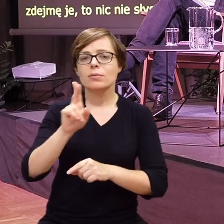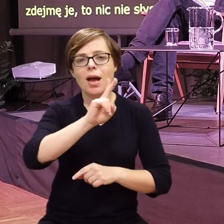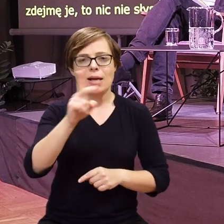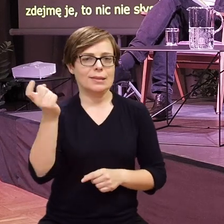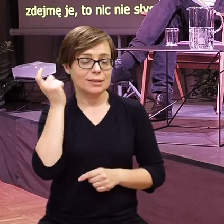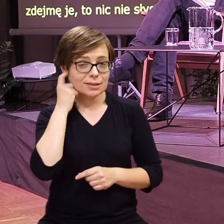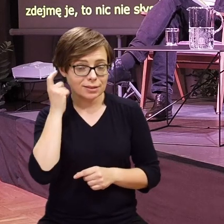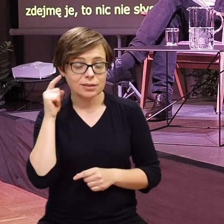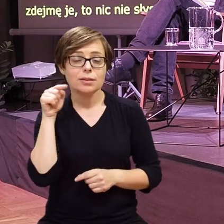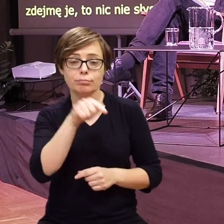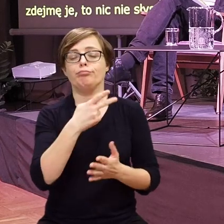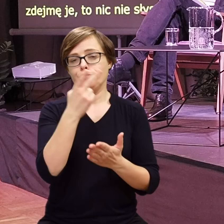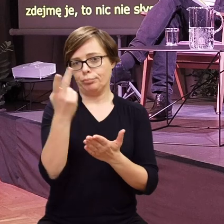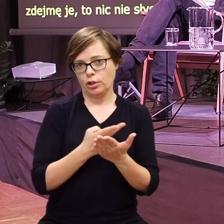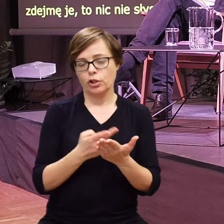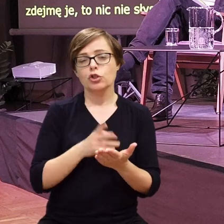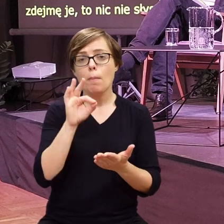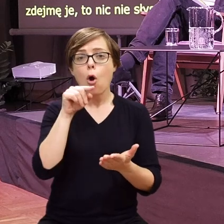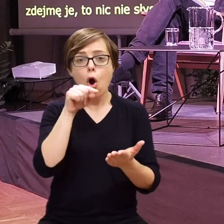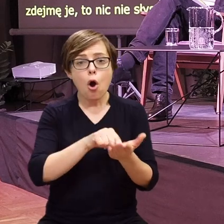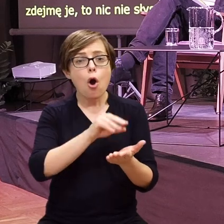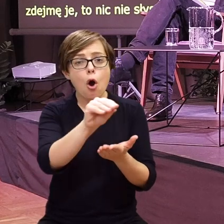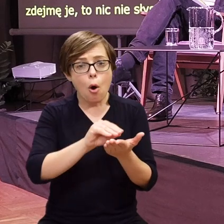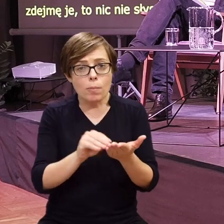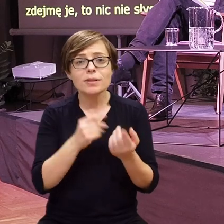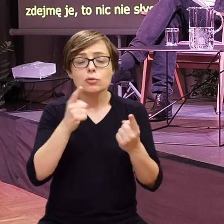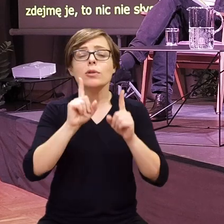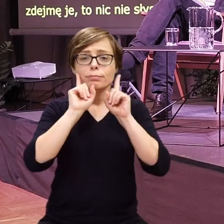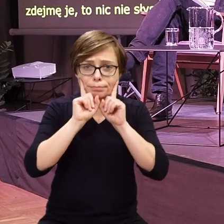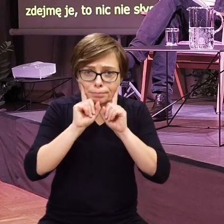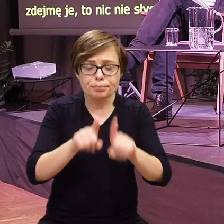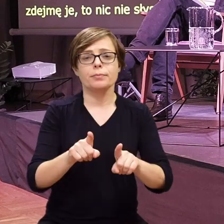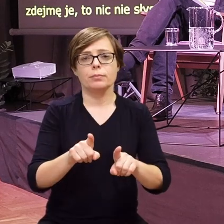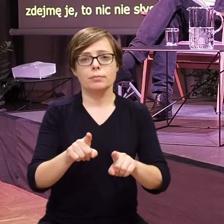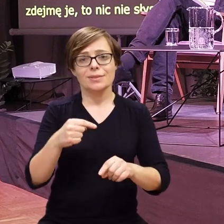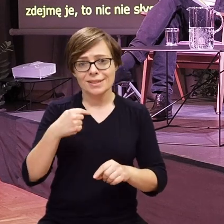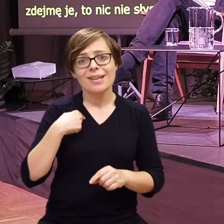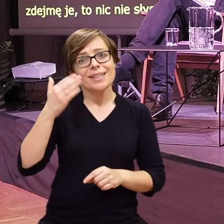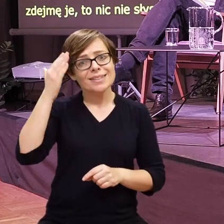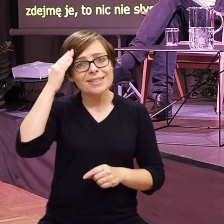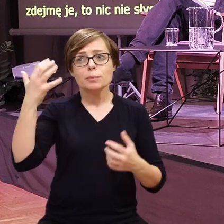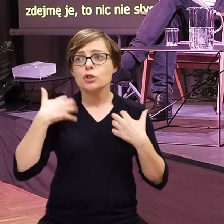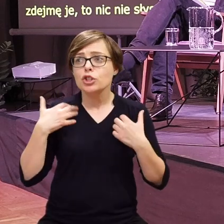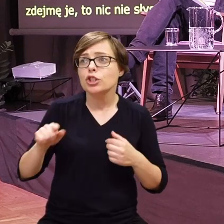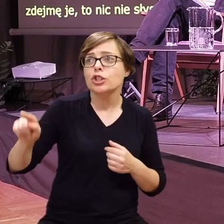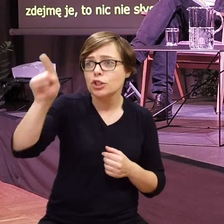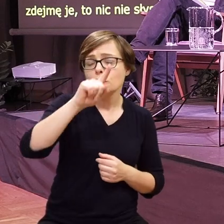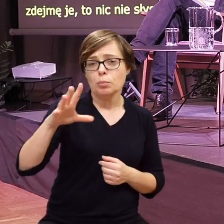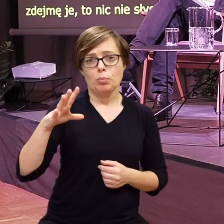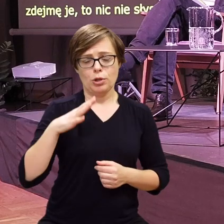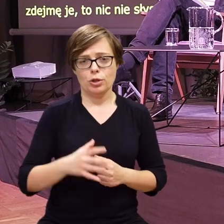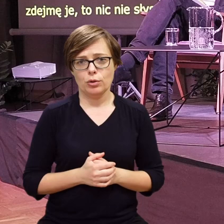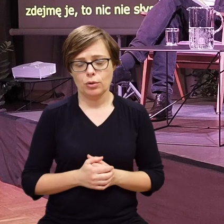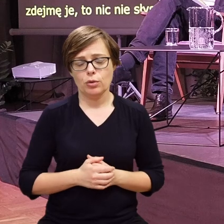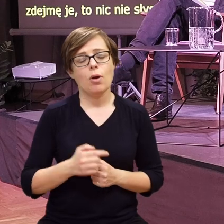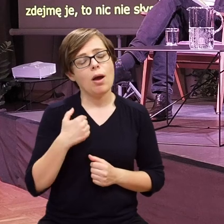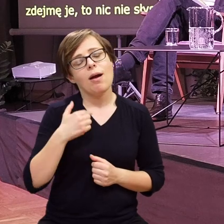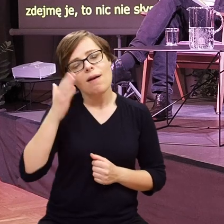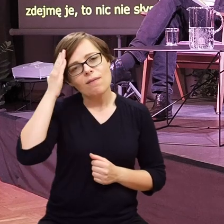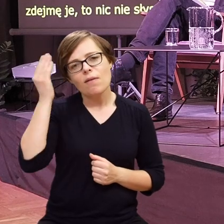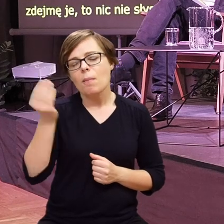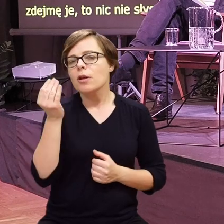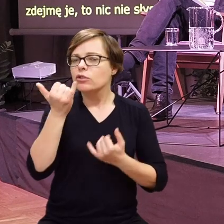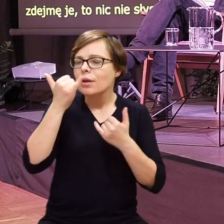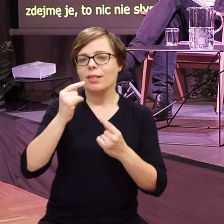słyszącemu przeczytać ją, bo tam są opisane prawdziwe sytuacje, które znam z życia. Chociaż wiem jeszcze o